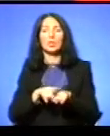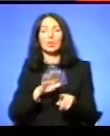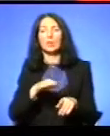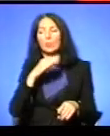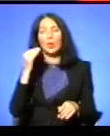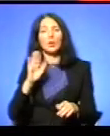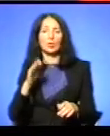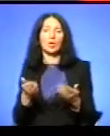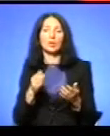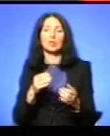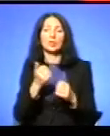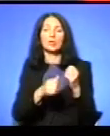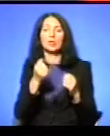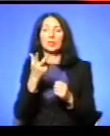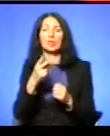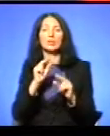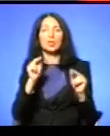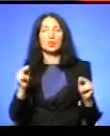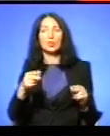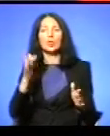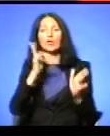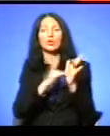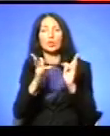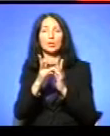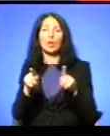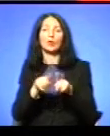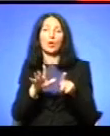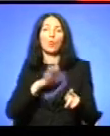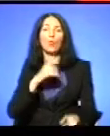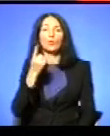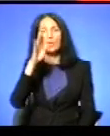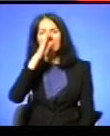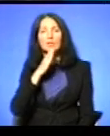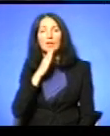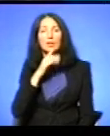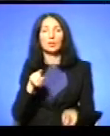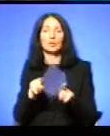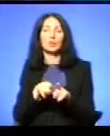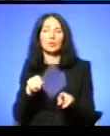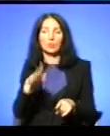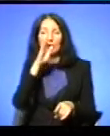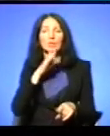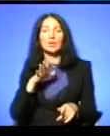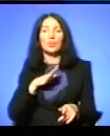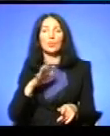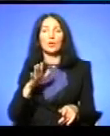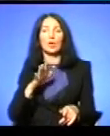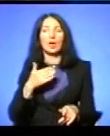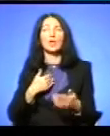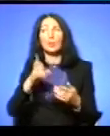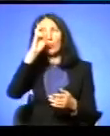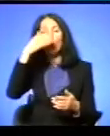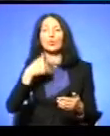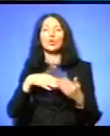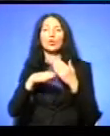серед 13 учнів Христа Зайто був один, який зрадив Так що були такі випадки Бог мені поміг витривати